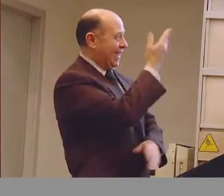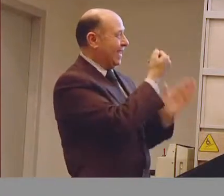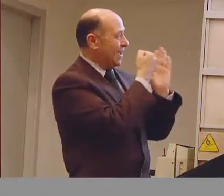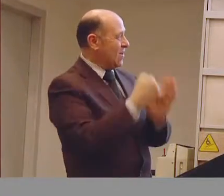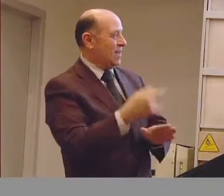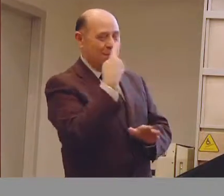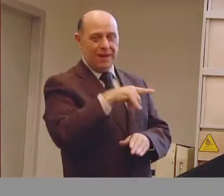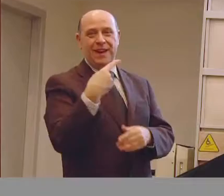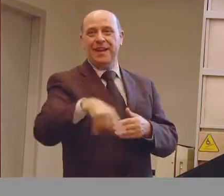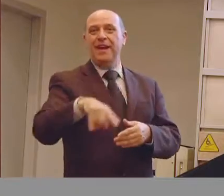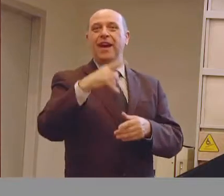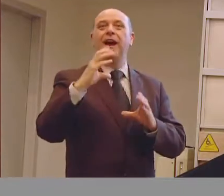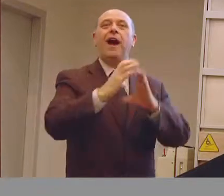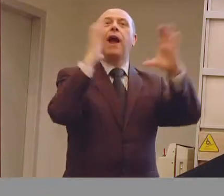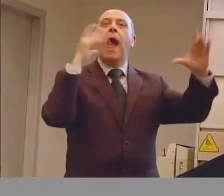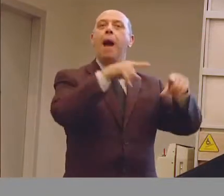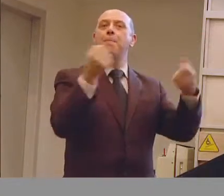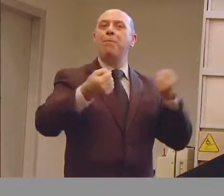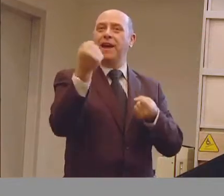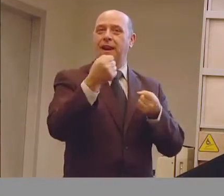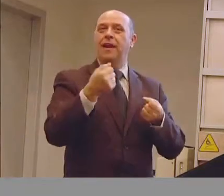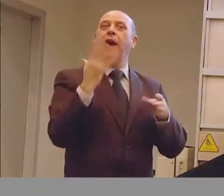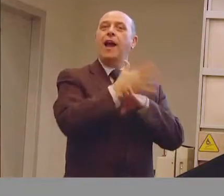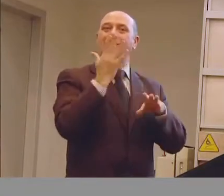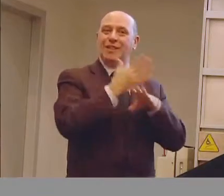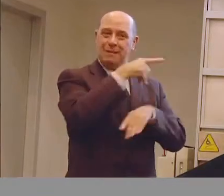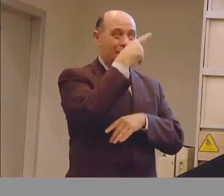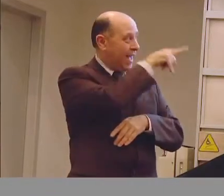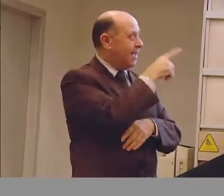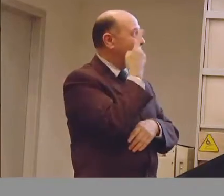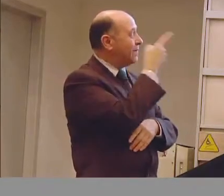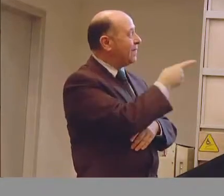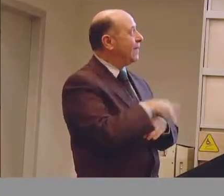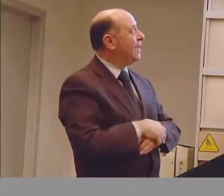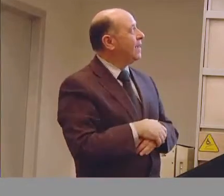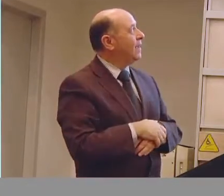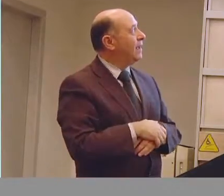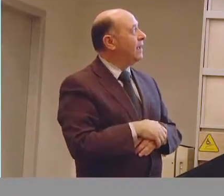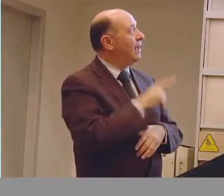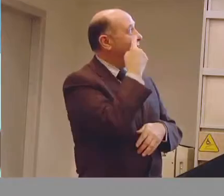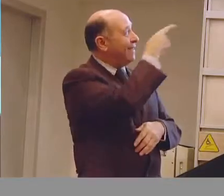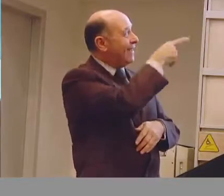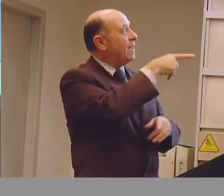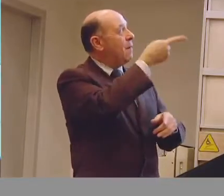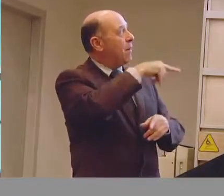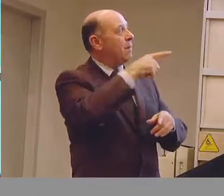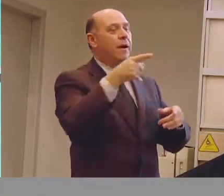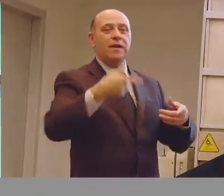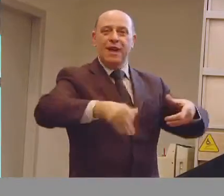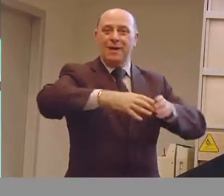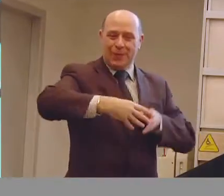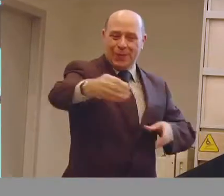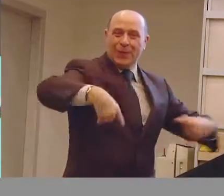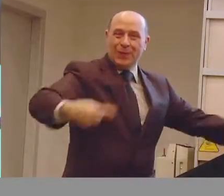presentazione del camper accessibile di Vittorio, vedete in alto a sinistra abbiamo il gavone dove lui sistema la sua handbike,